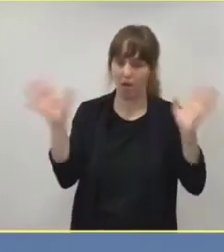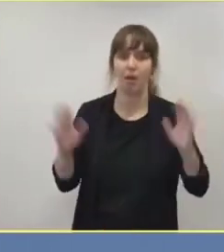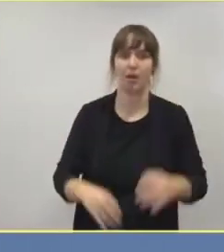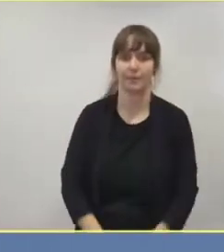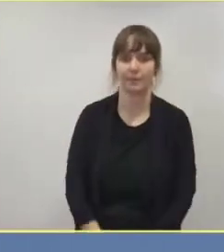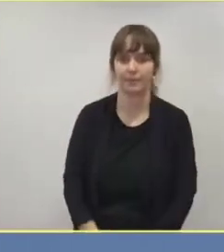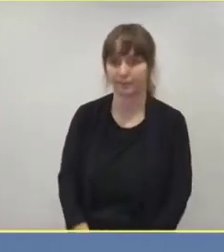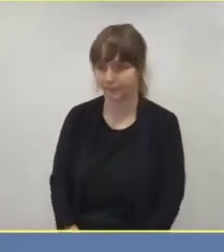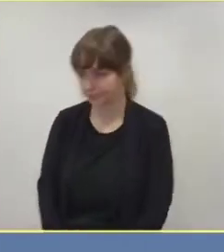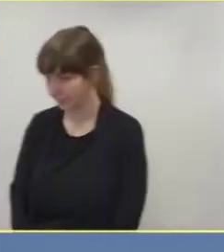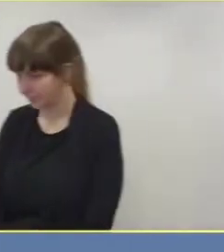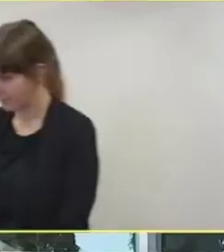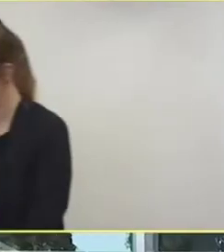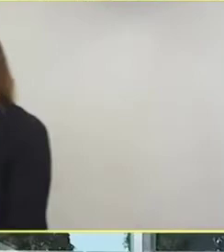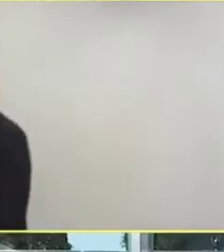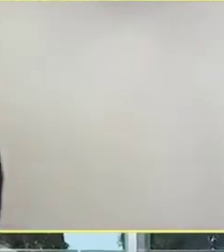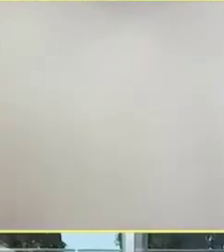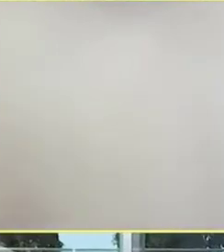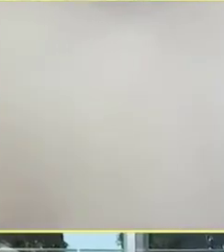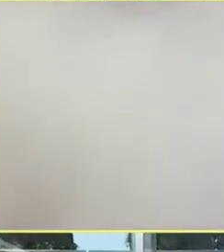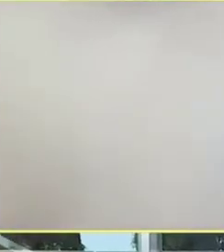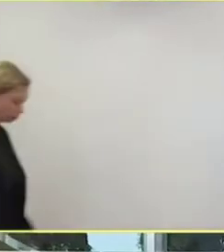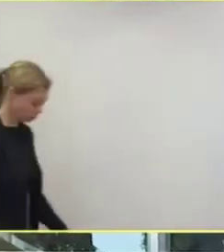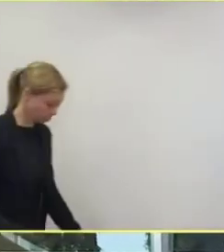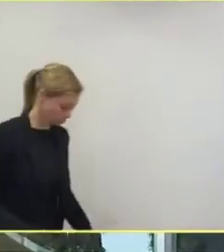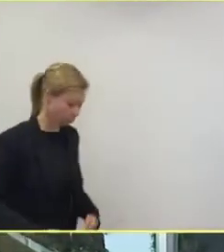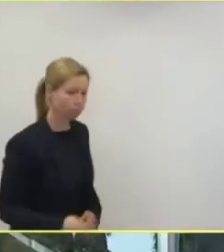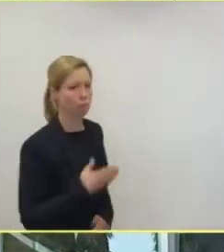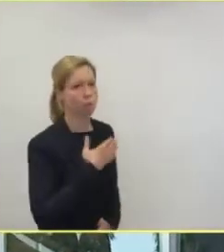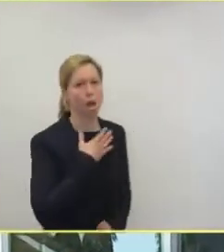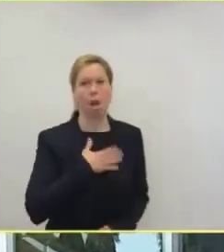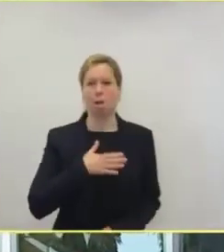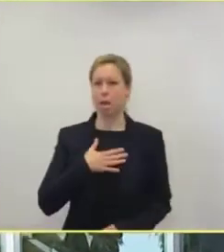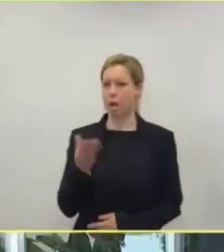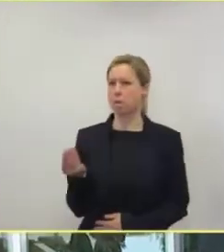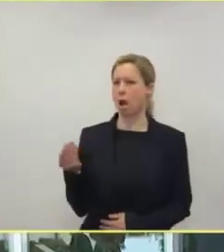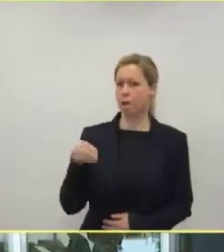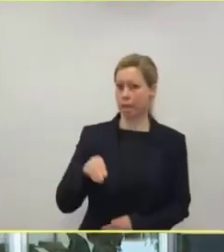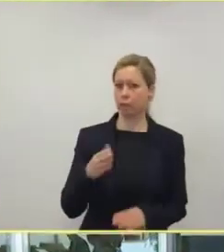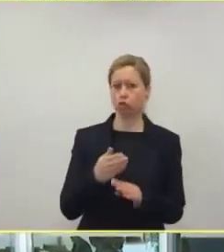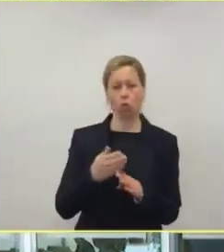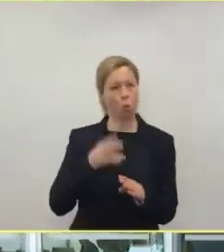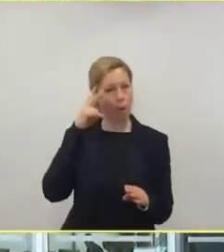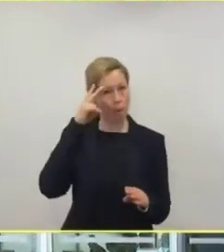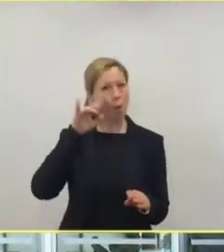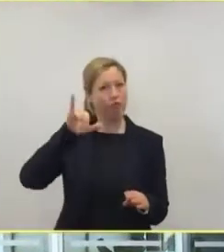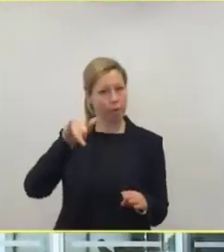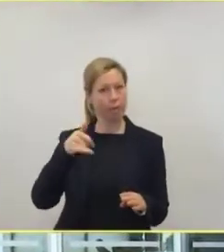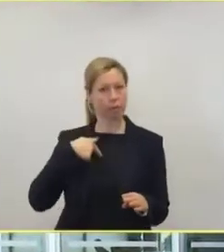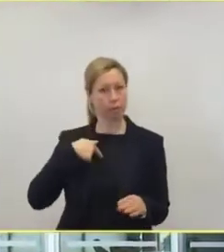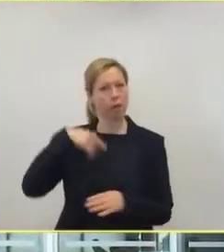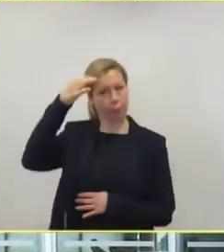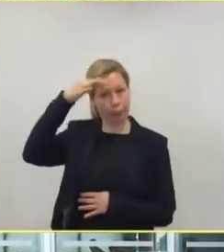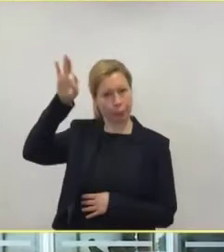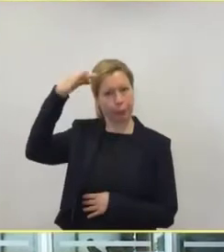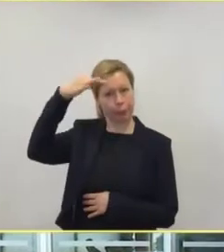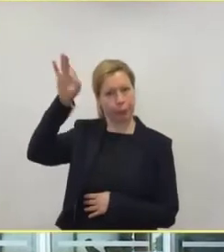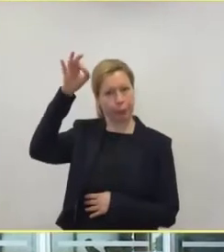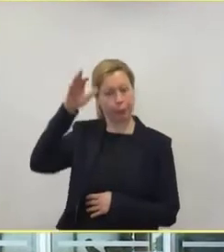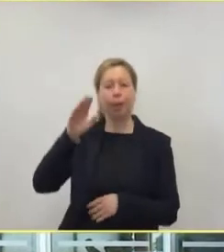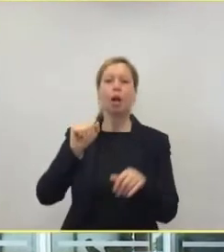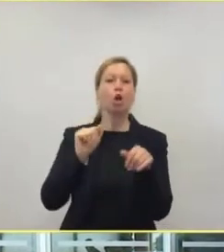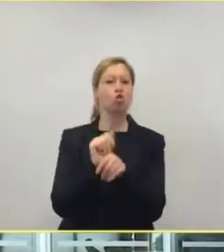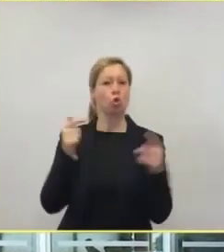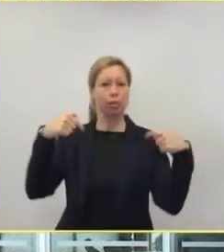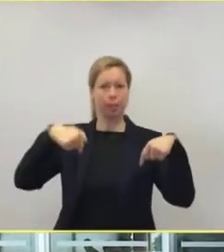Und ihr ergänzt sie gerne. Ergänzend stimmt dem zu, was Herr Janssens gesagt hat. Wir haben in Deutschland ja ein gewisses